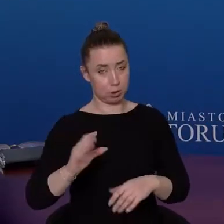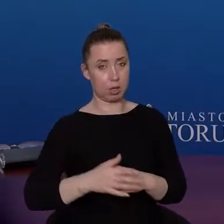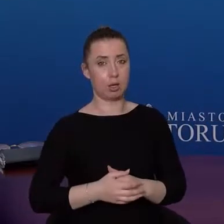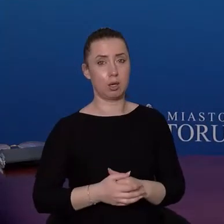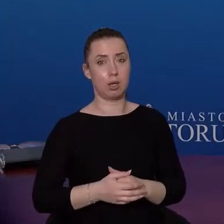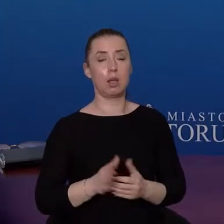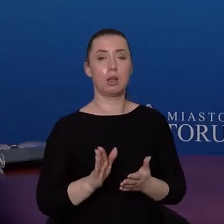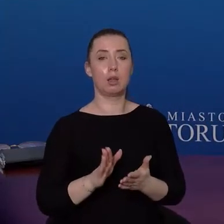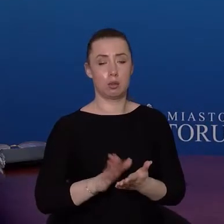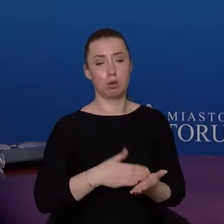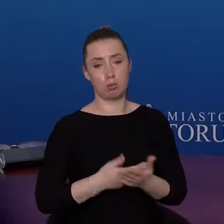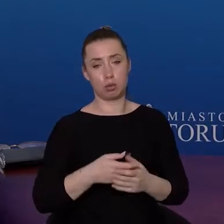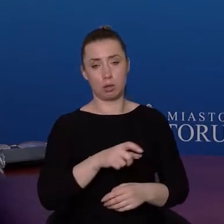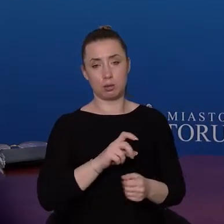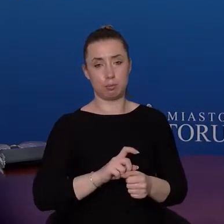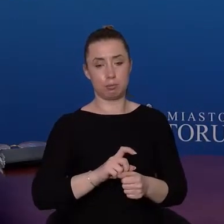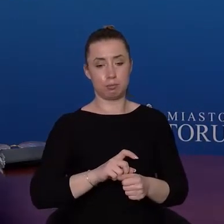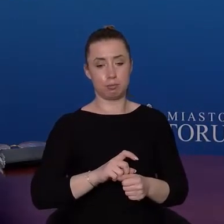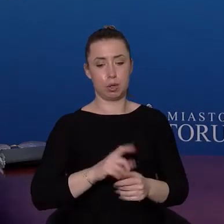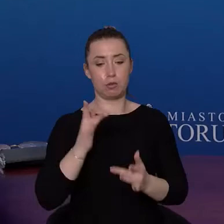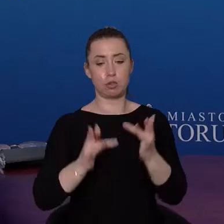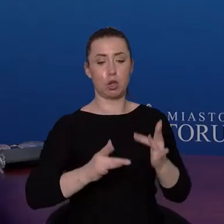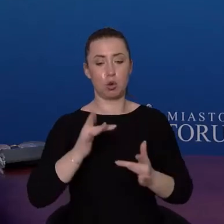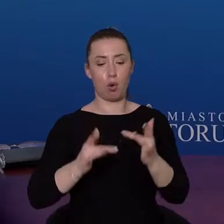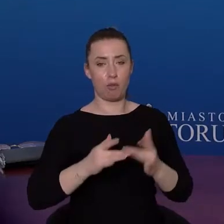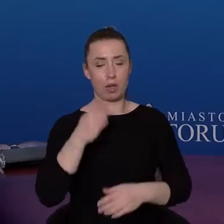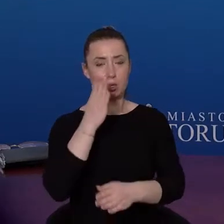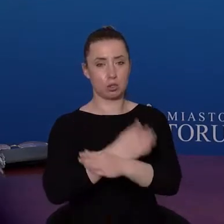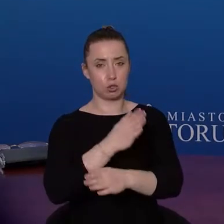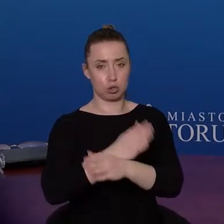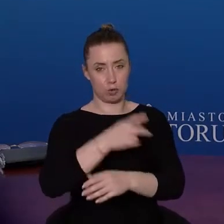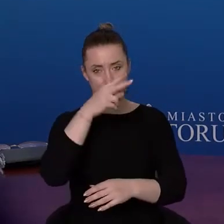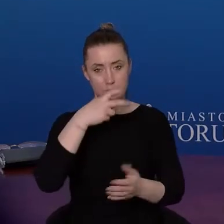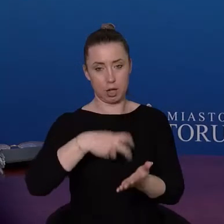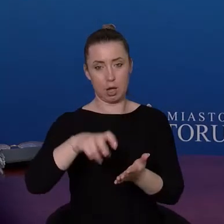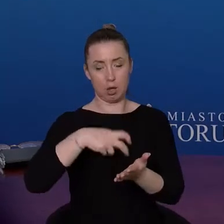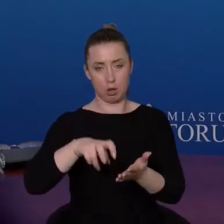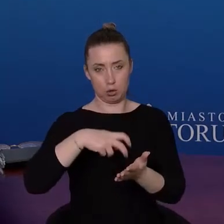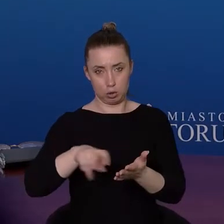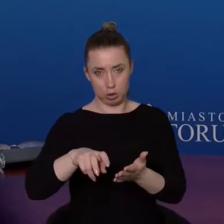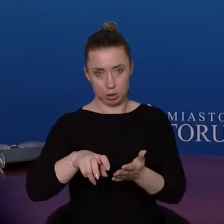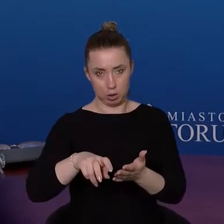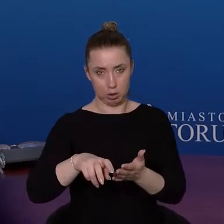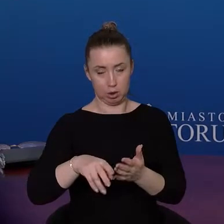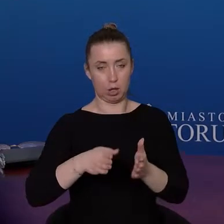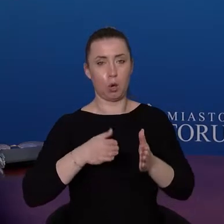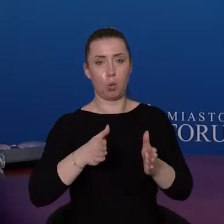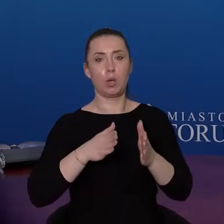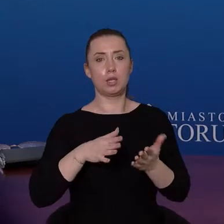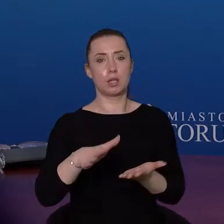wspominane przejścia dla pieszych, przejazdy dla rowerzystów, skrzyżowania. W miejscach ulic osiedlowych,